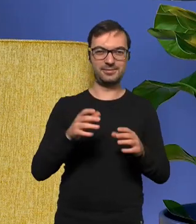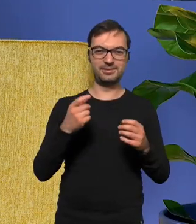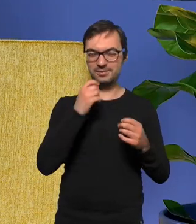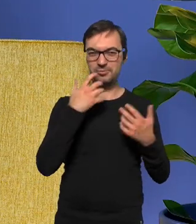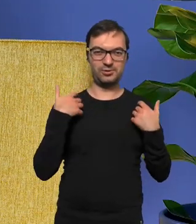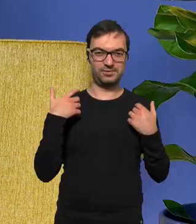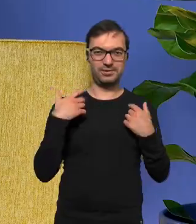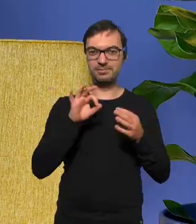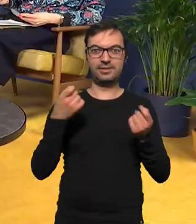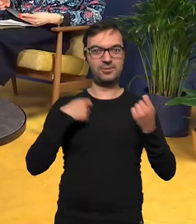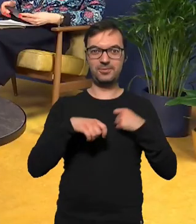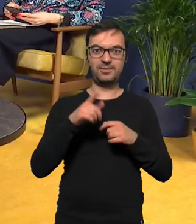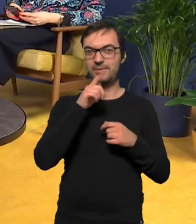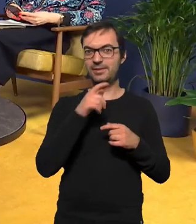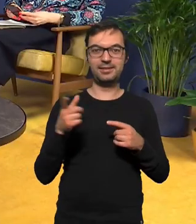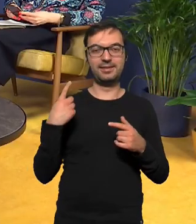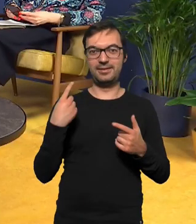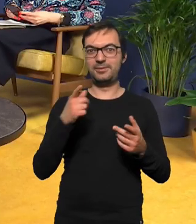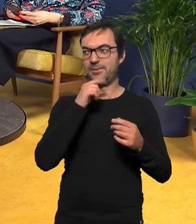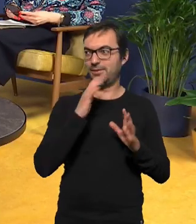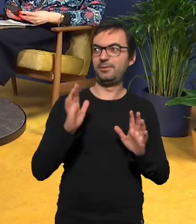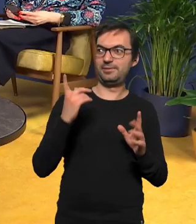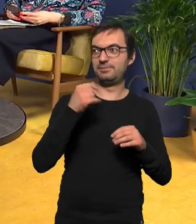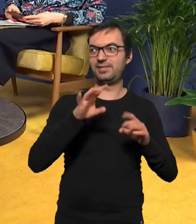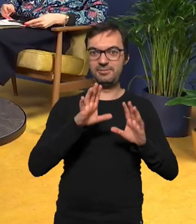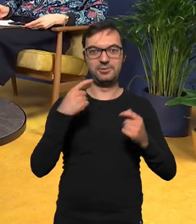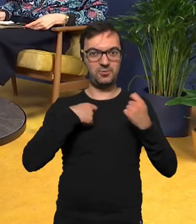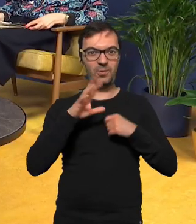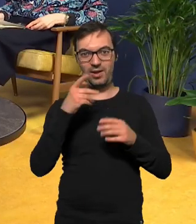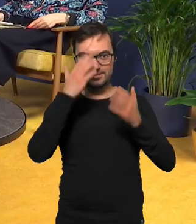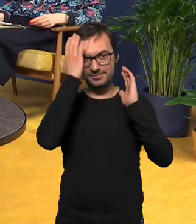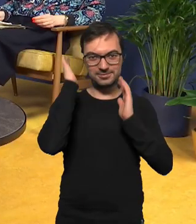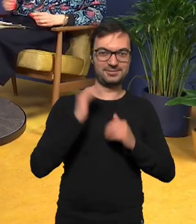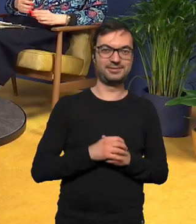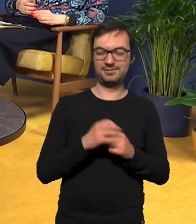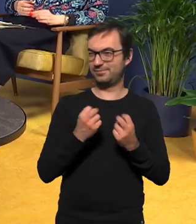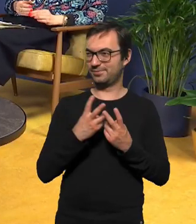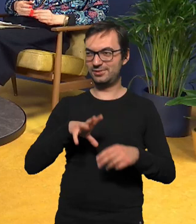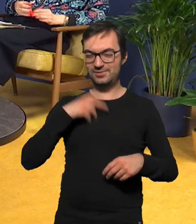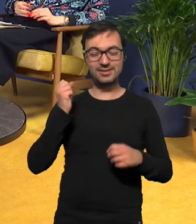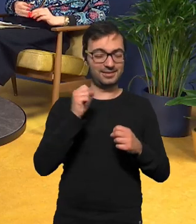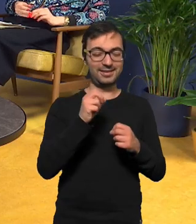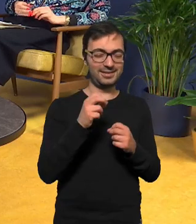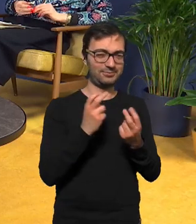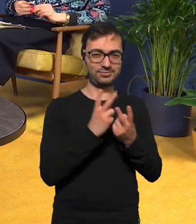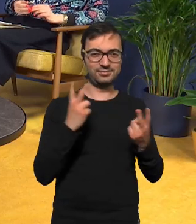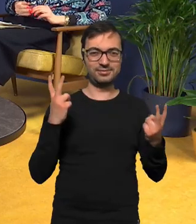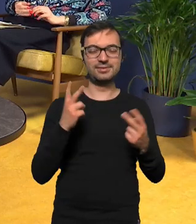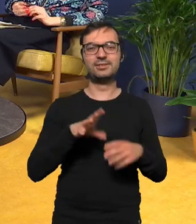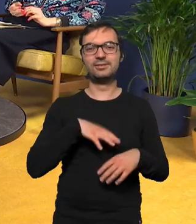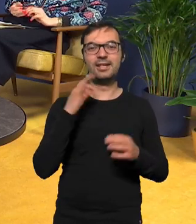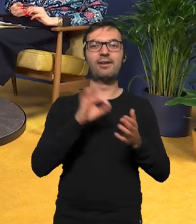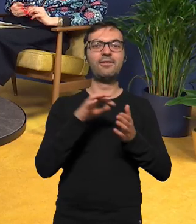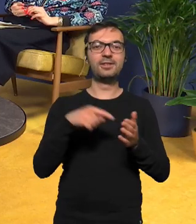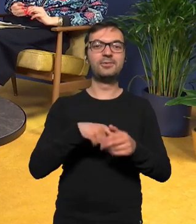supermarkecie i byliśmy tacy wiesz, kurde, jedzą do sklepu jak święto i okazało się, że to